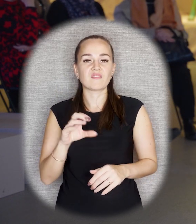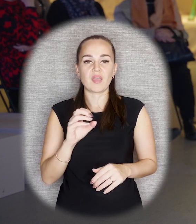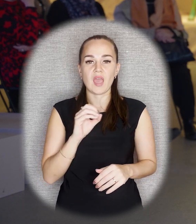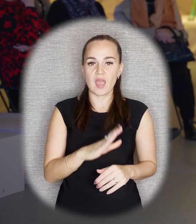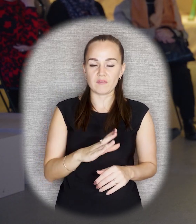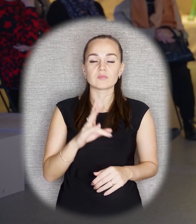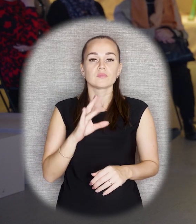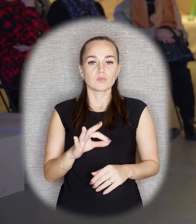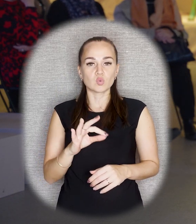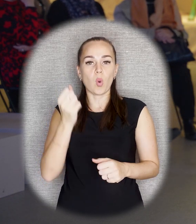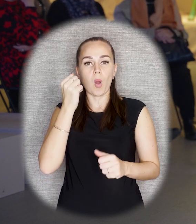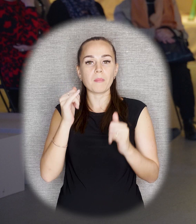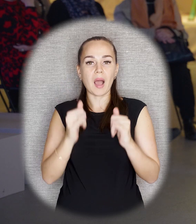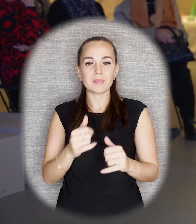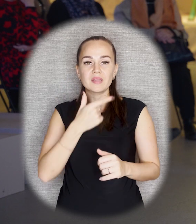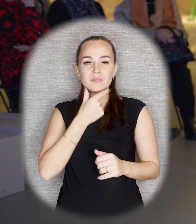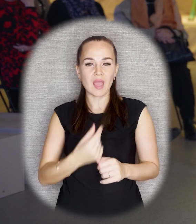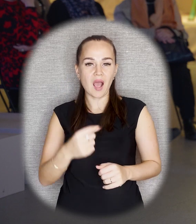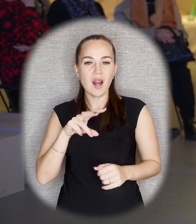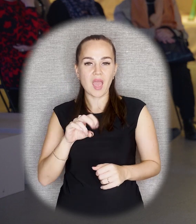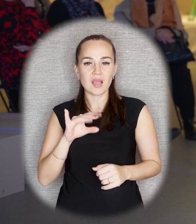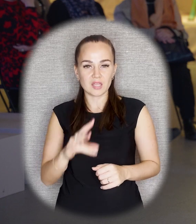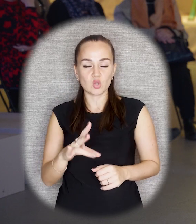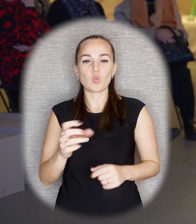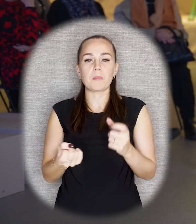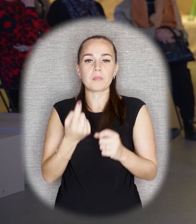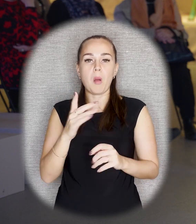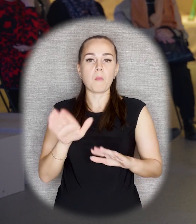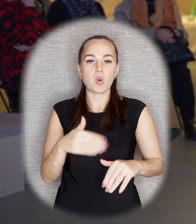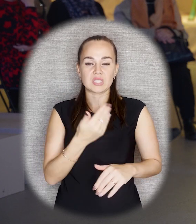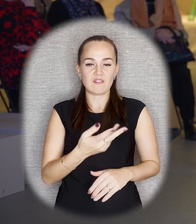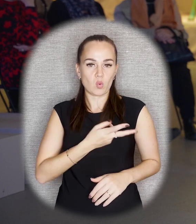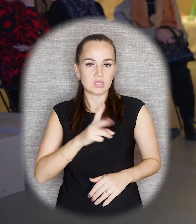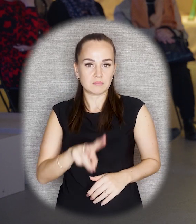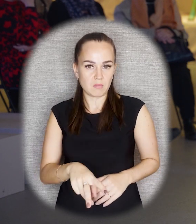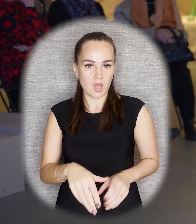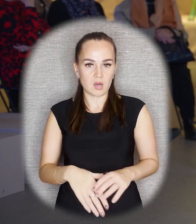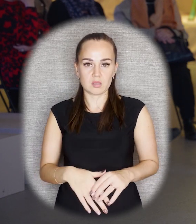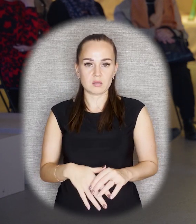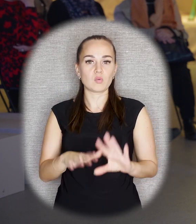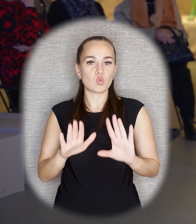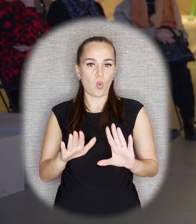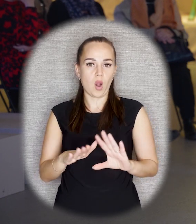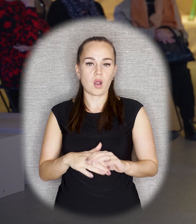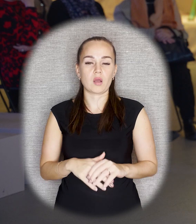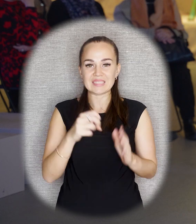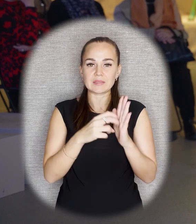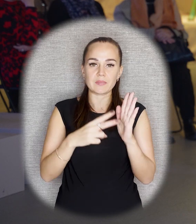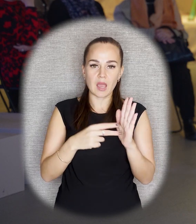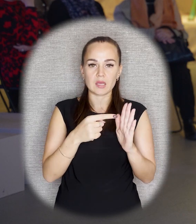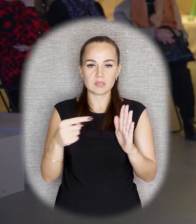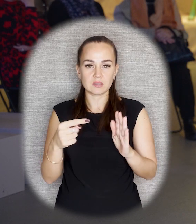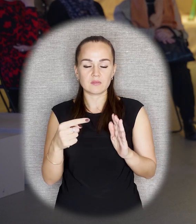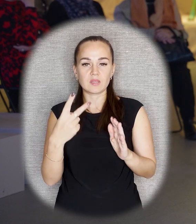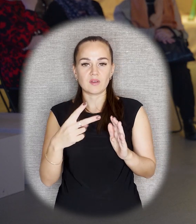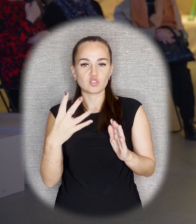Но при этом памятники Ленина в основном возникают после его смерти. Все-таки есть какое-то количество памятников с 1917